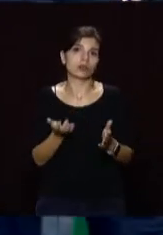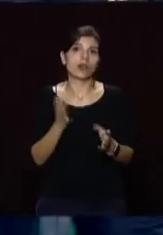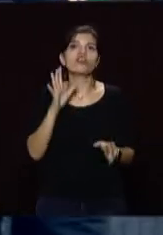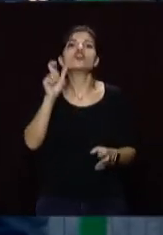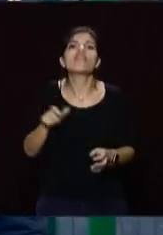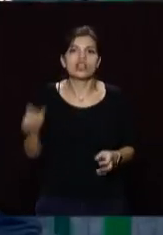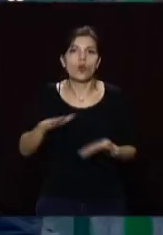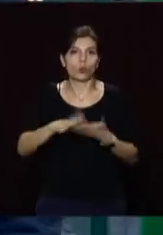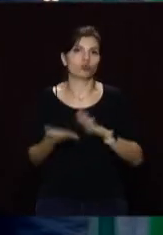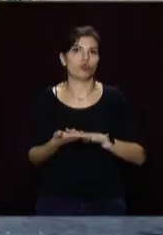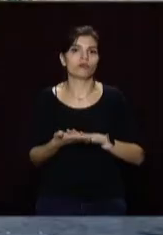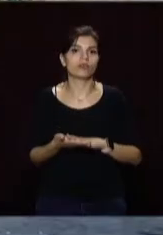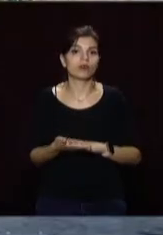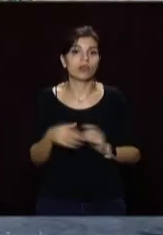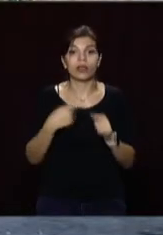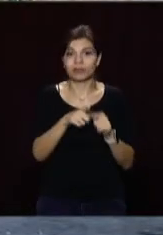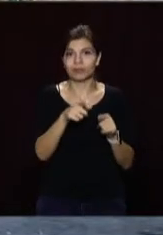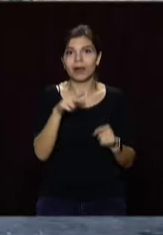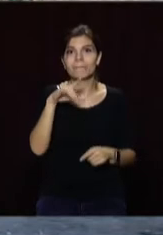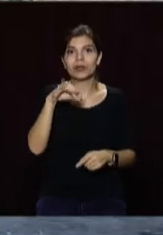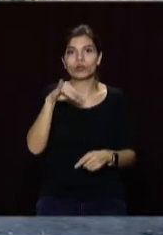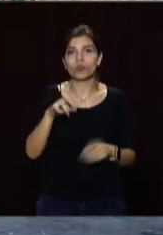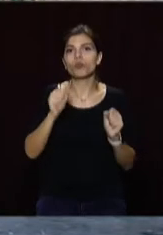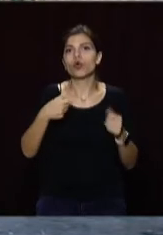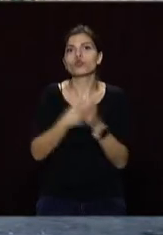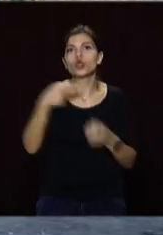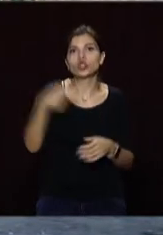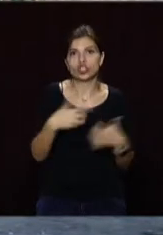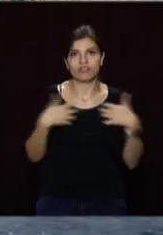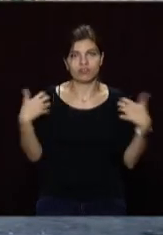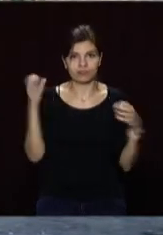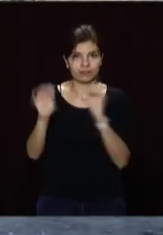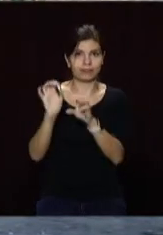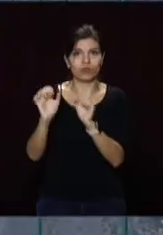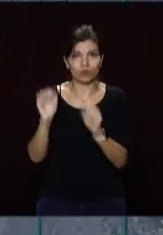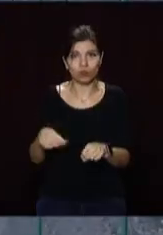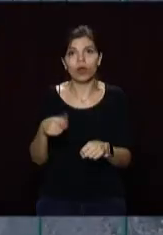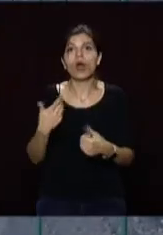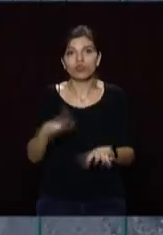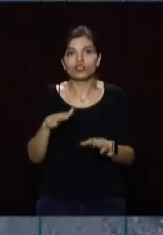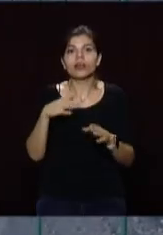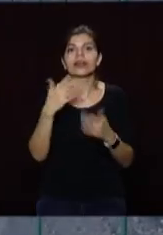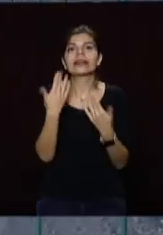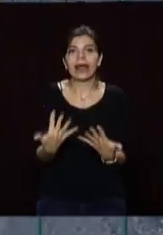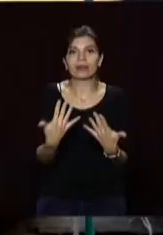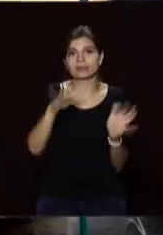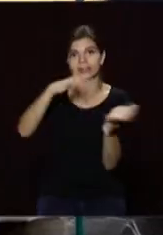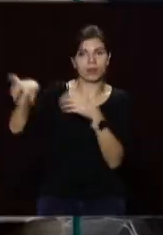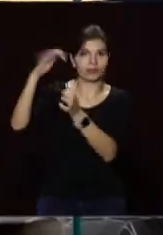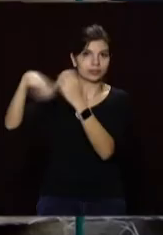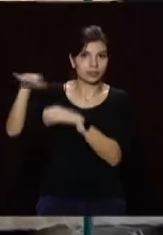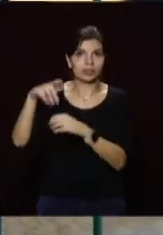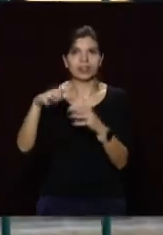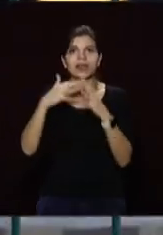можна сказати, людських умовів. Притолок для тварин може розмістити до тисячі пухнастиків. Більшість підопічних вже перевезли з тимчасового місця